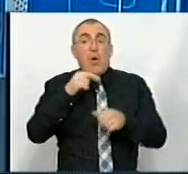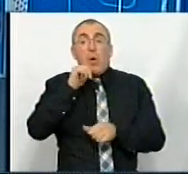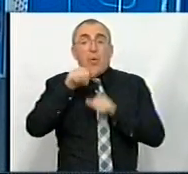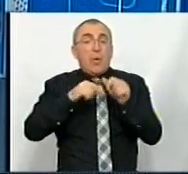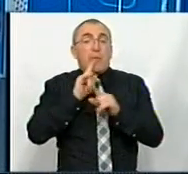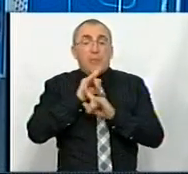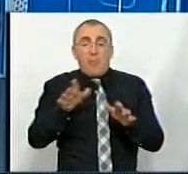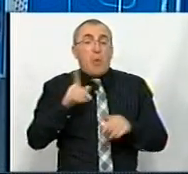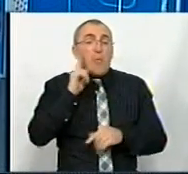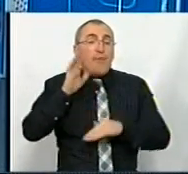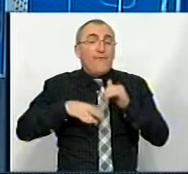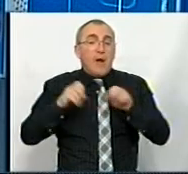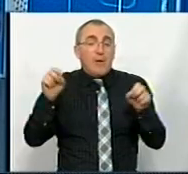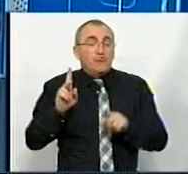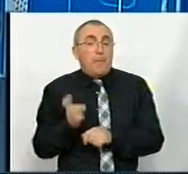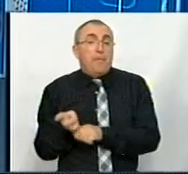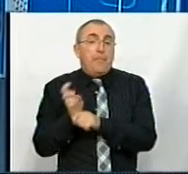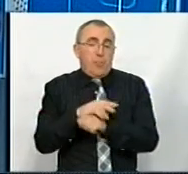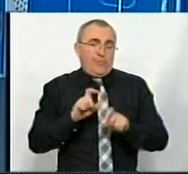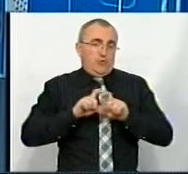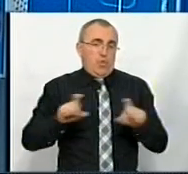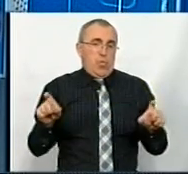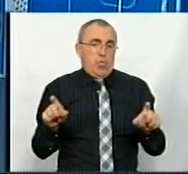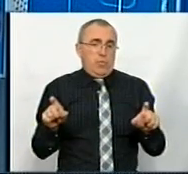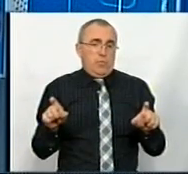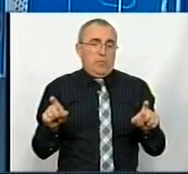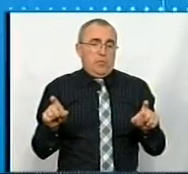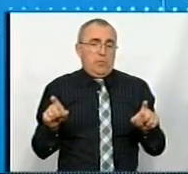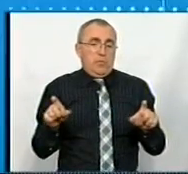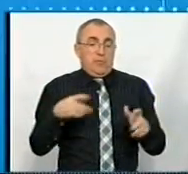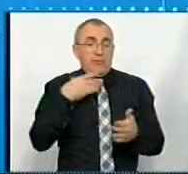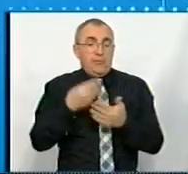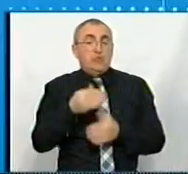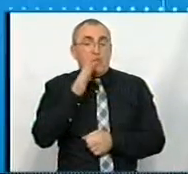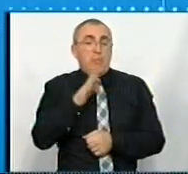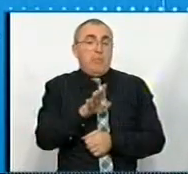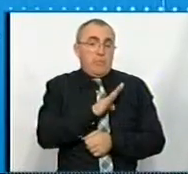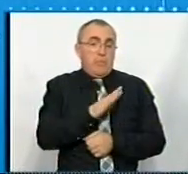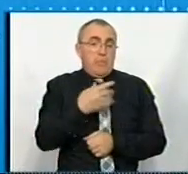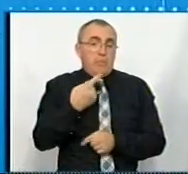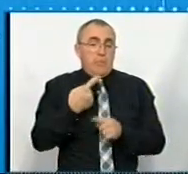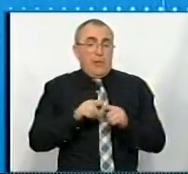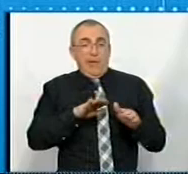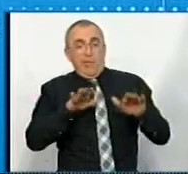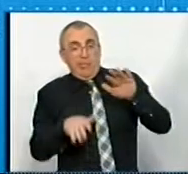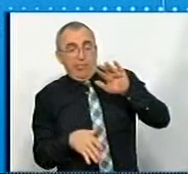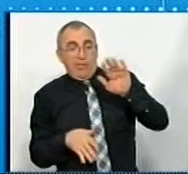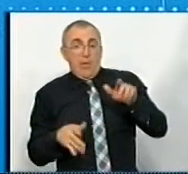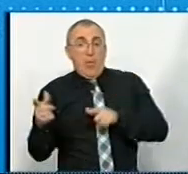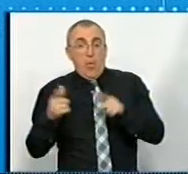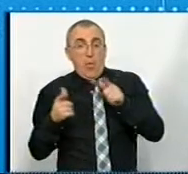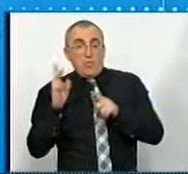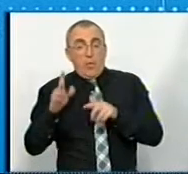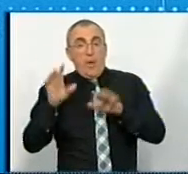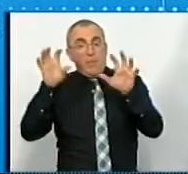не буде молодих фахівців для того, щоб прийти в школу. Тобто в свій час такі були перекуси, коли всі починали готувати тільки